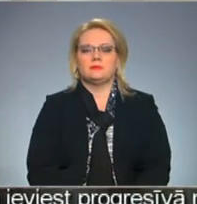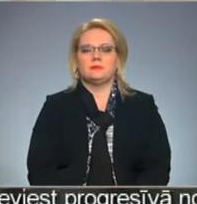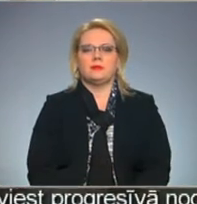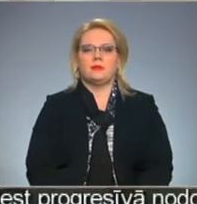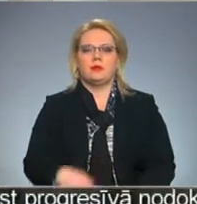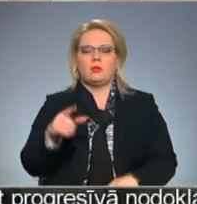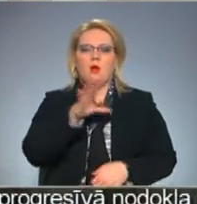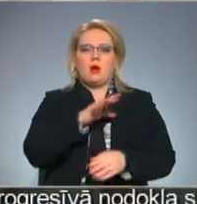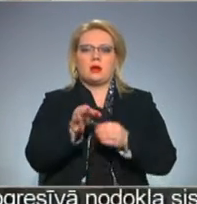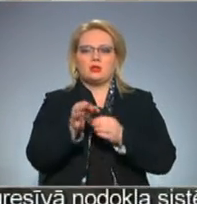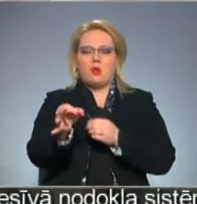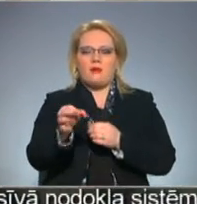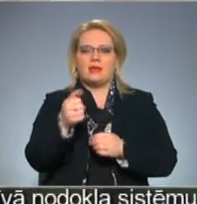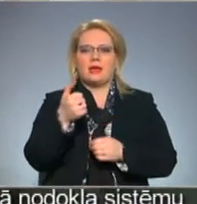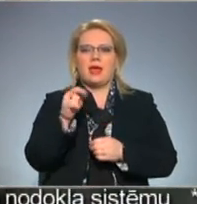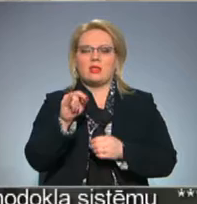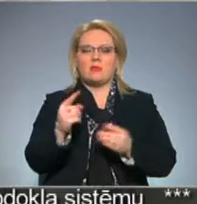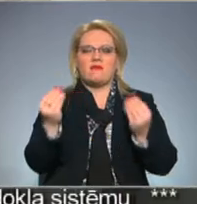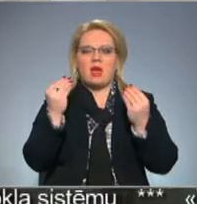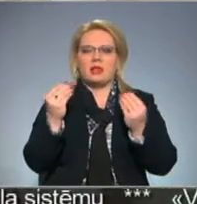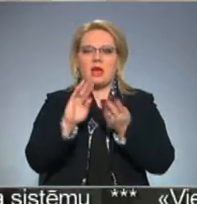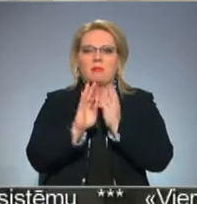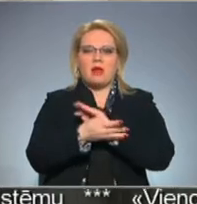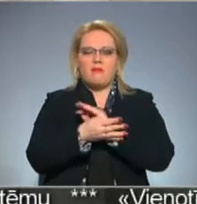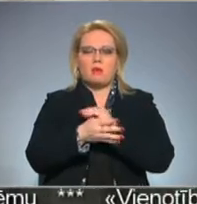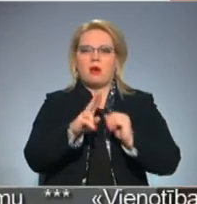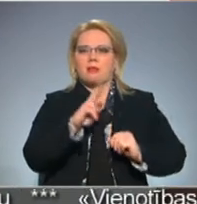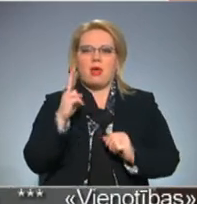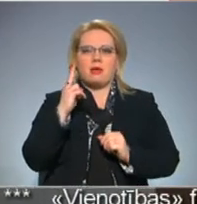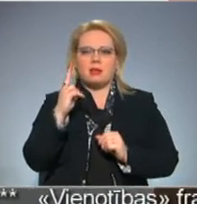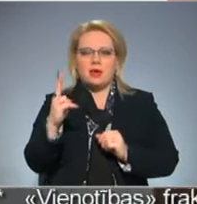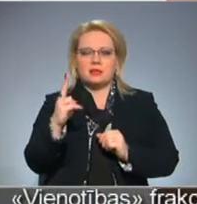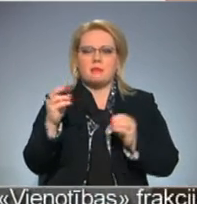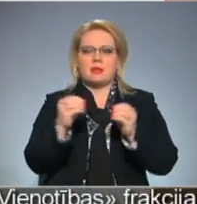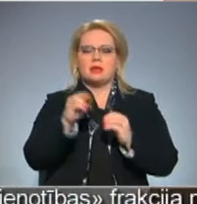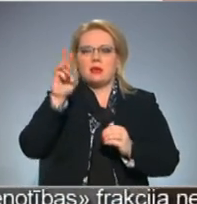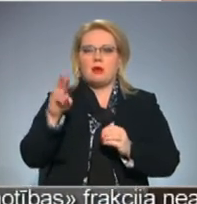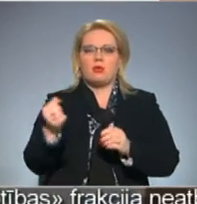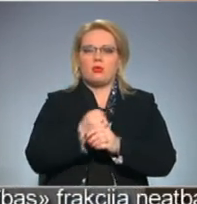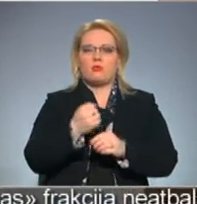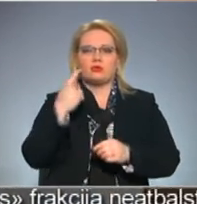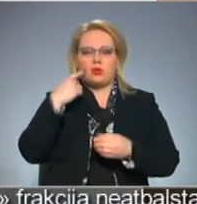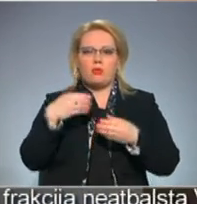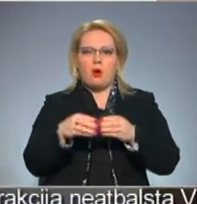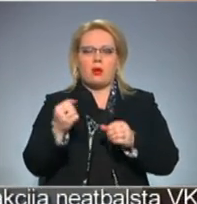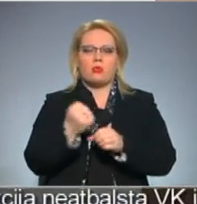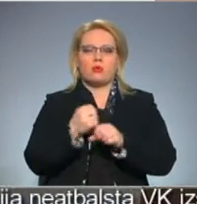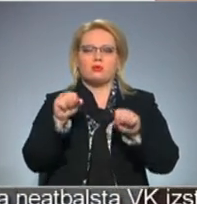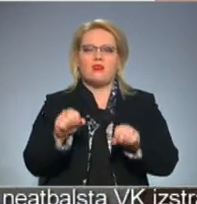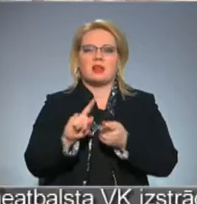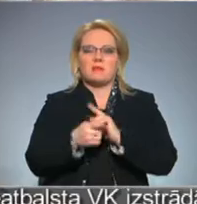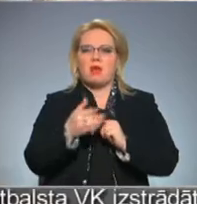Plāksnītas Ogras novat domas gatņos par vērienīgiem reformām vēl neliecina, bet desmit mēnešu kopš domē notikusi varas, maņi nav